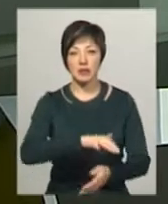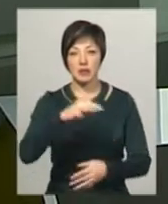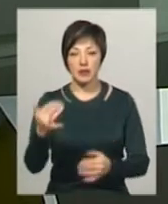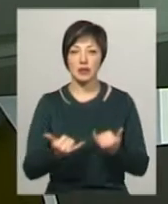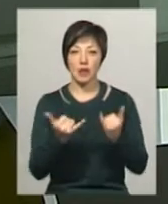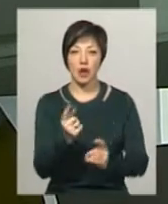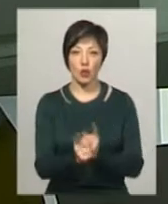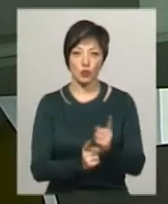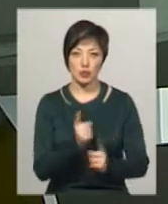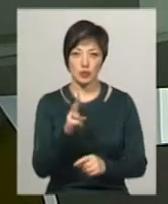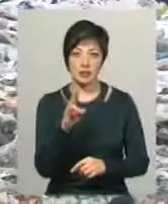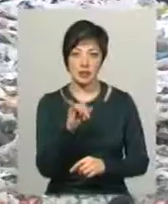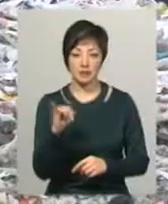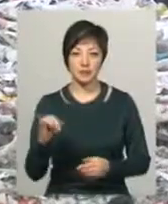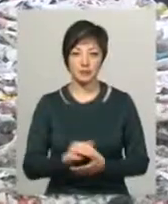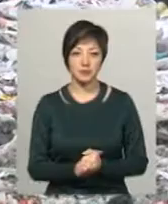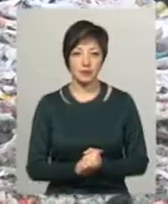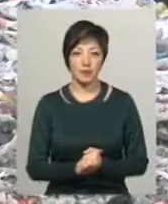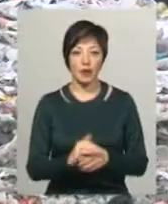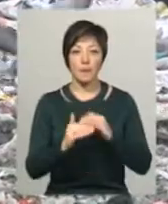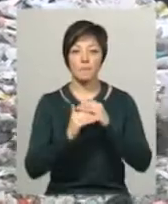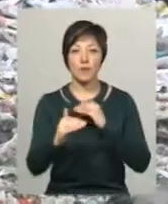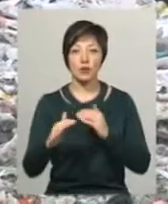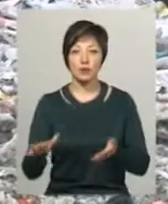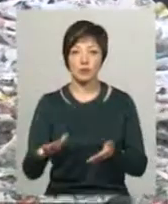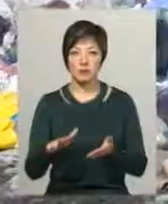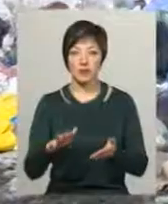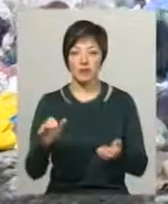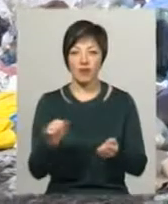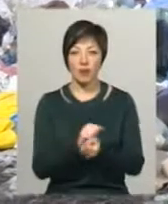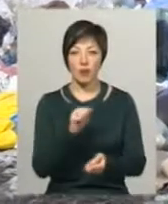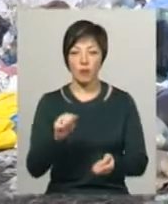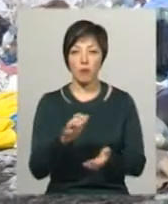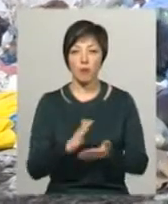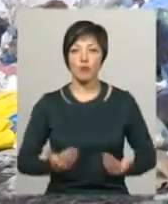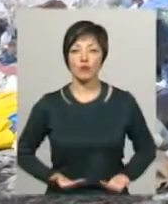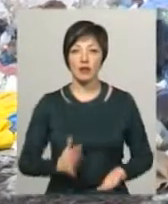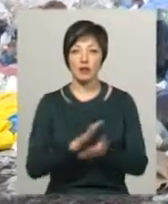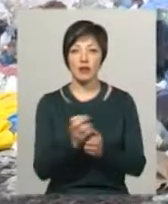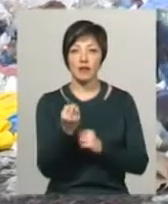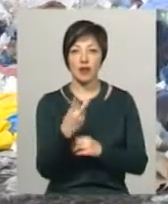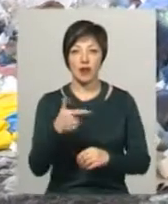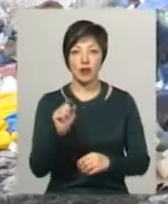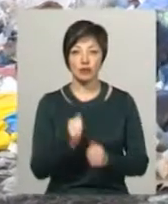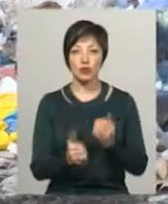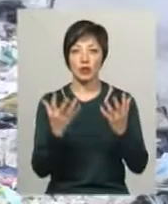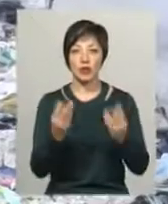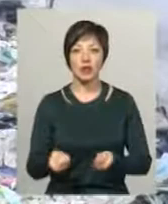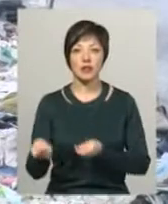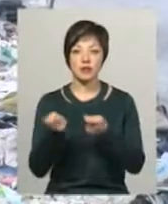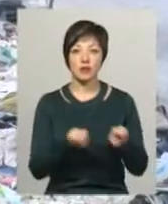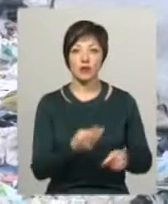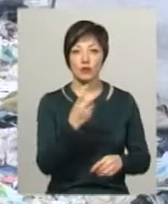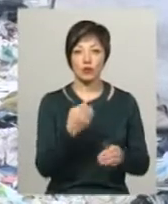його реконструкції. Площа полігону твердих побутових відходів офіційно становить 12 гектарів. Щоденно туди звозяться